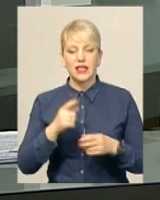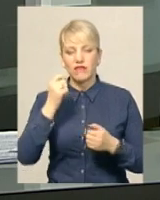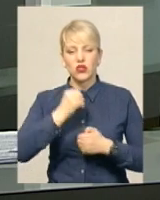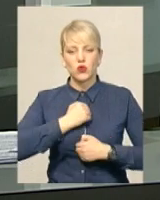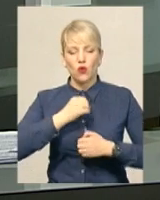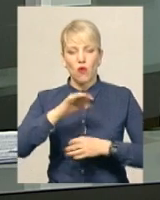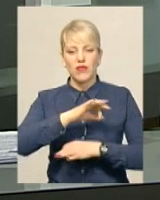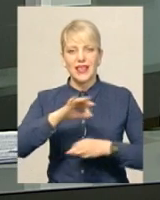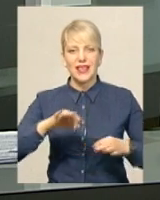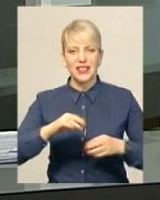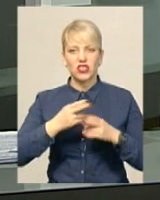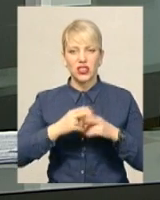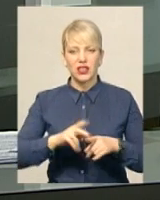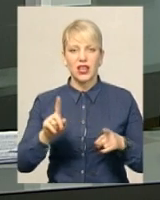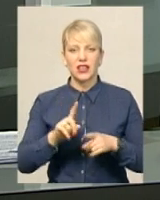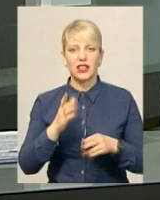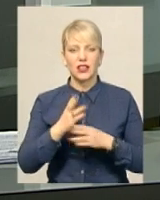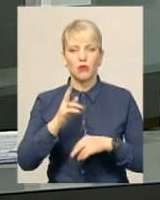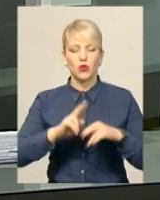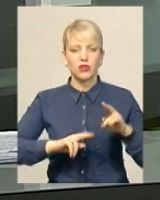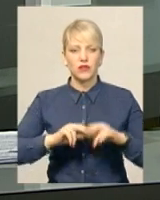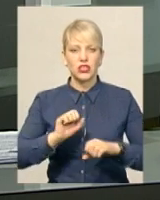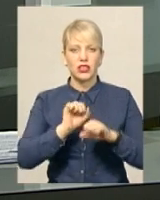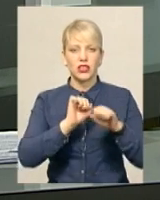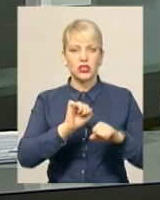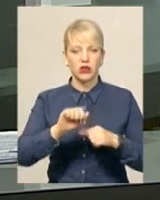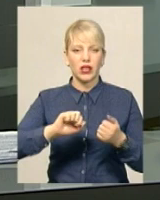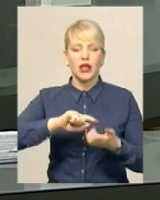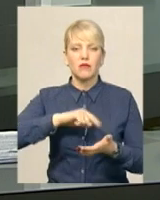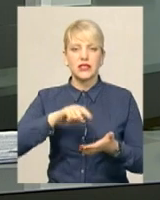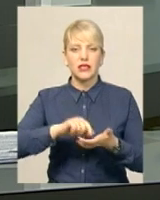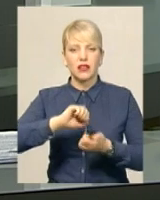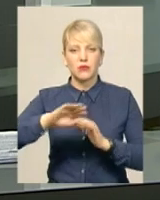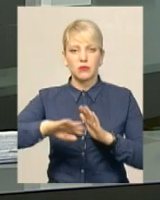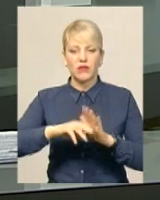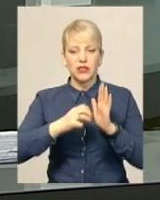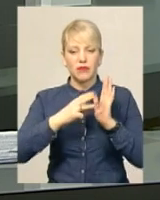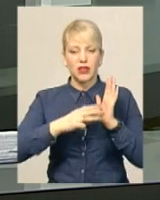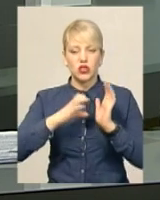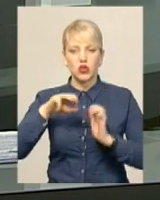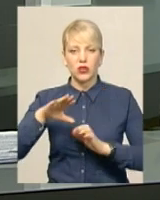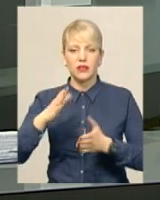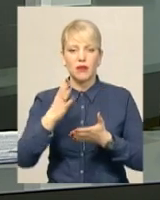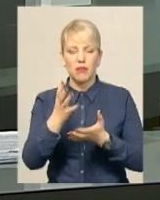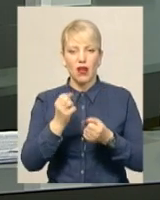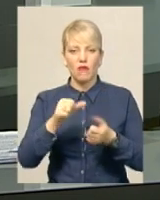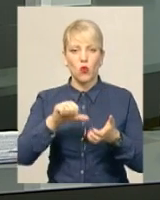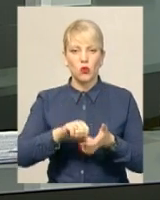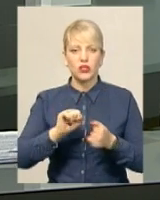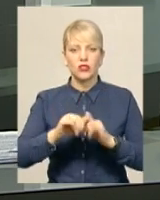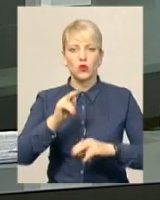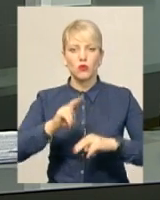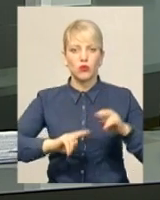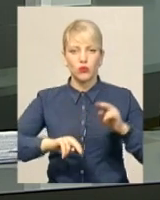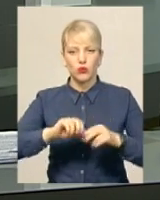та зодчий, якого називають будівничим і захисником міста-нацмотричем. У XVIII столітті він брав участь у розбудові Кам'янця. Меморіальну дошку